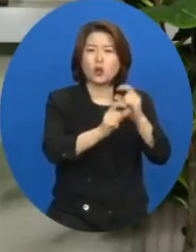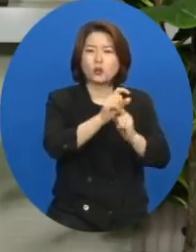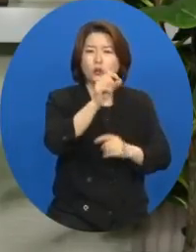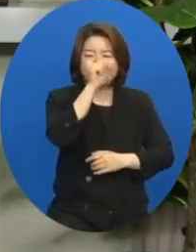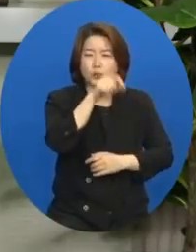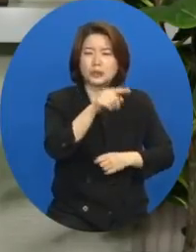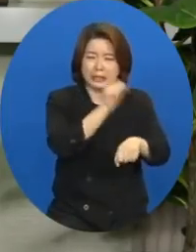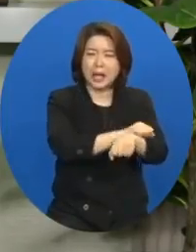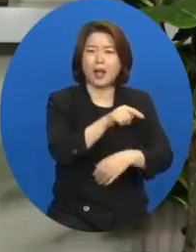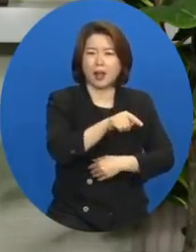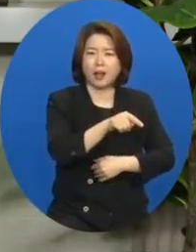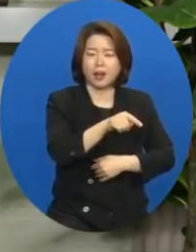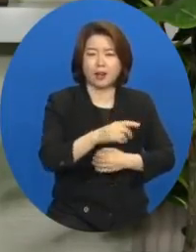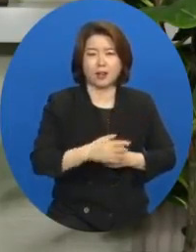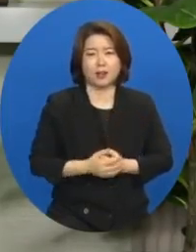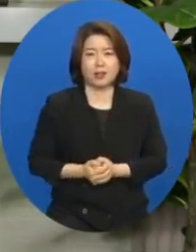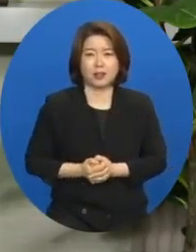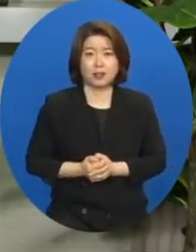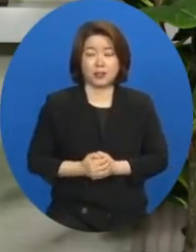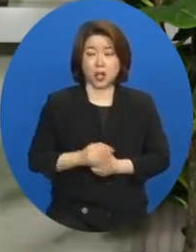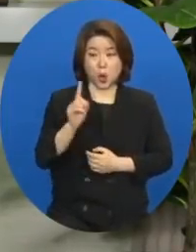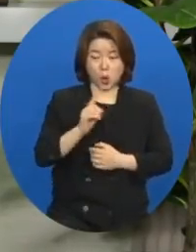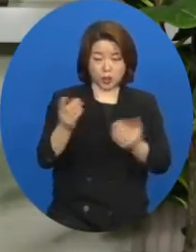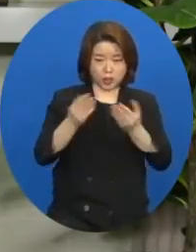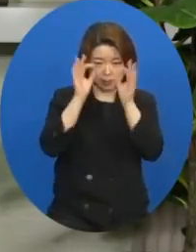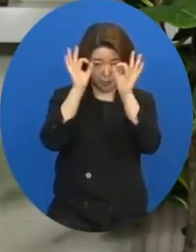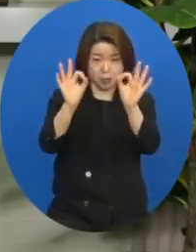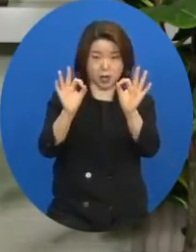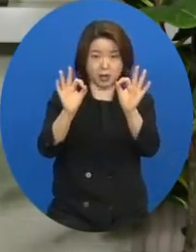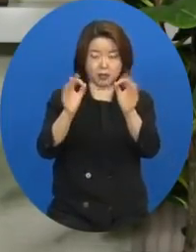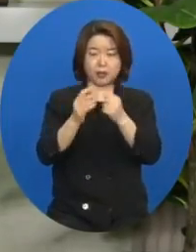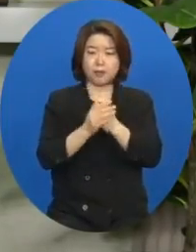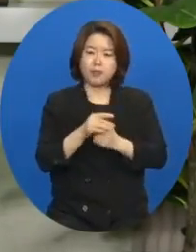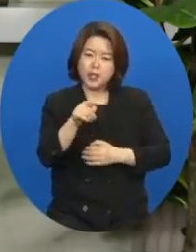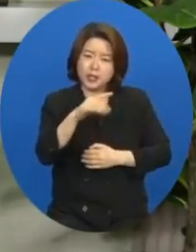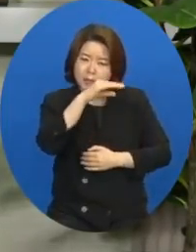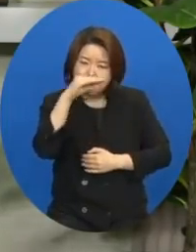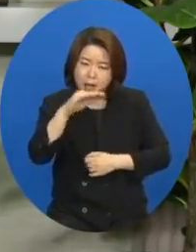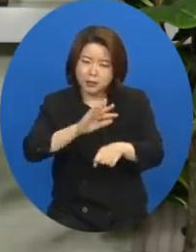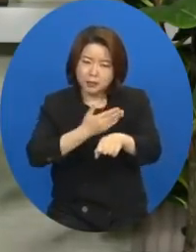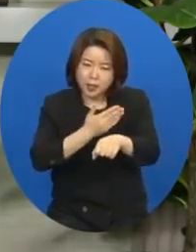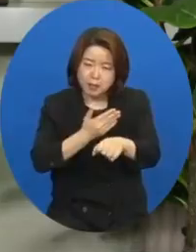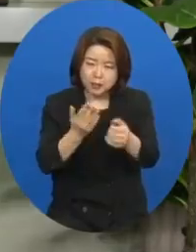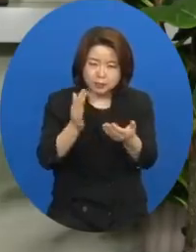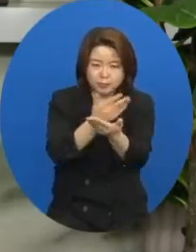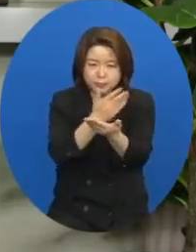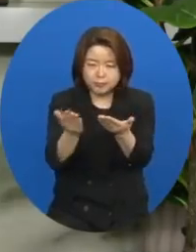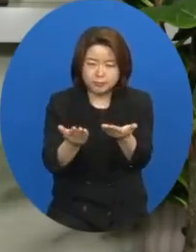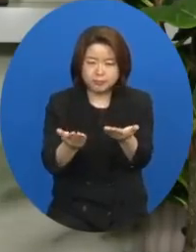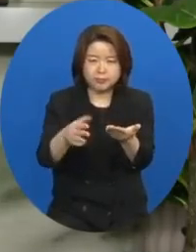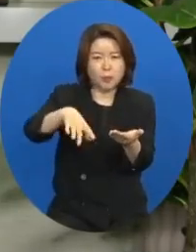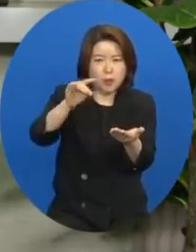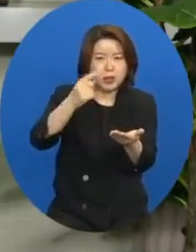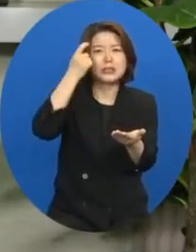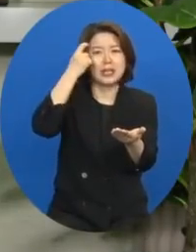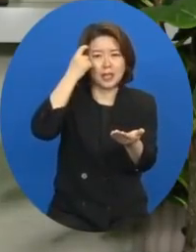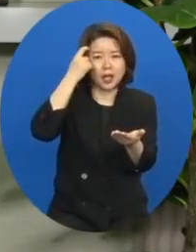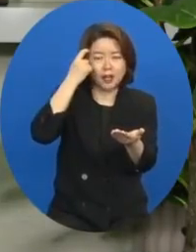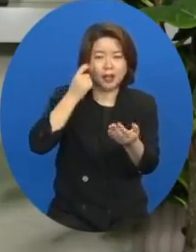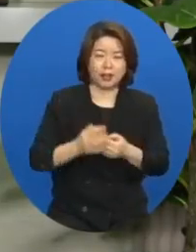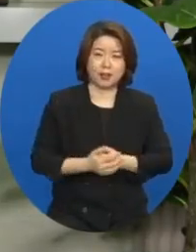성향의 사람입니다. 어떤 일을 볼 때 어떤 게 옳으냐 그르냐 하는 것이 더 먼저 판단이 됩니다.